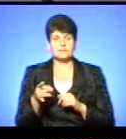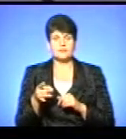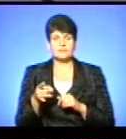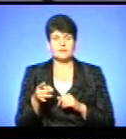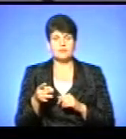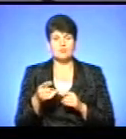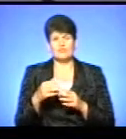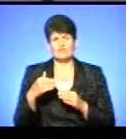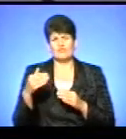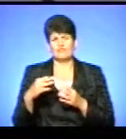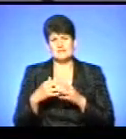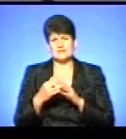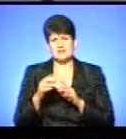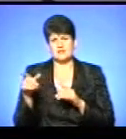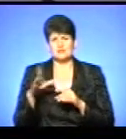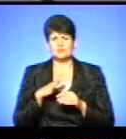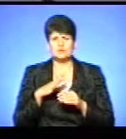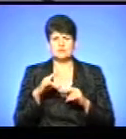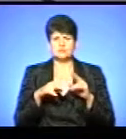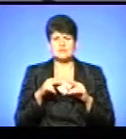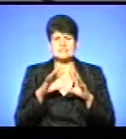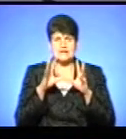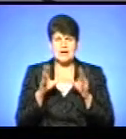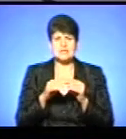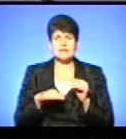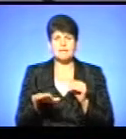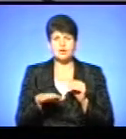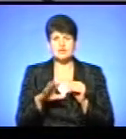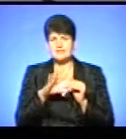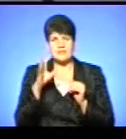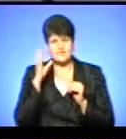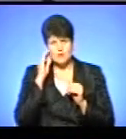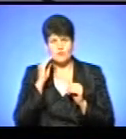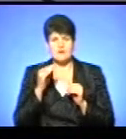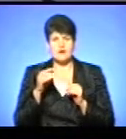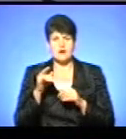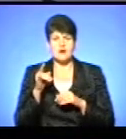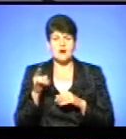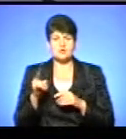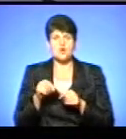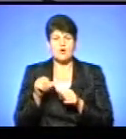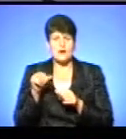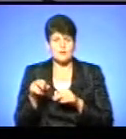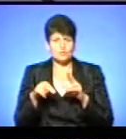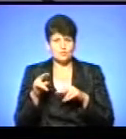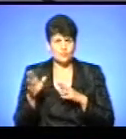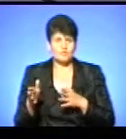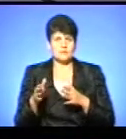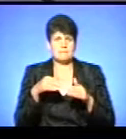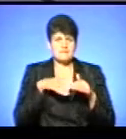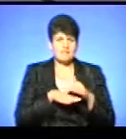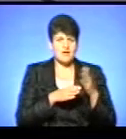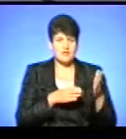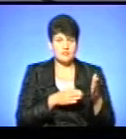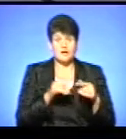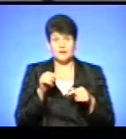в дальших селах будувалося, була забудівля така, що загальна площа, не враховувалося ні гараж, інокремо побудований, підвал. А